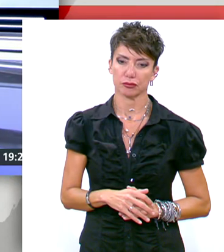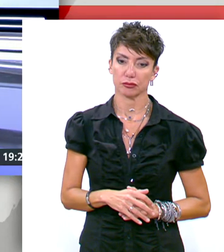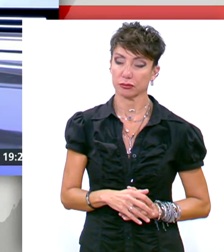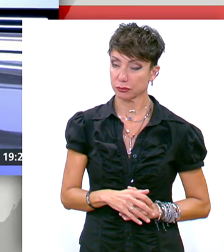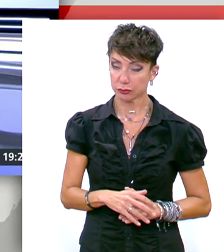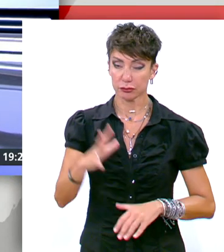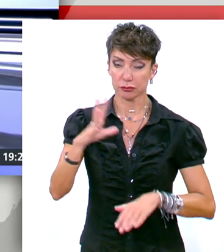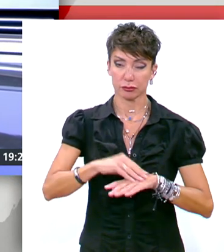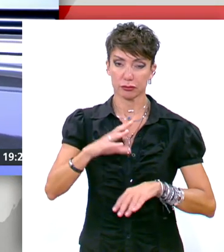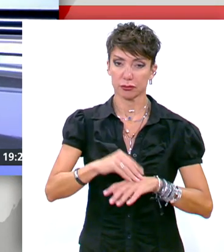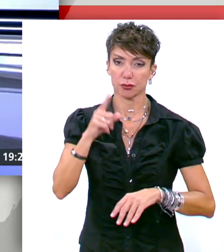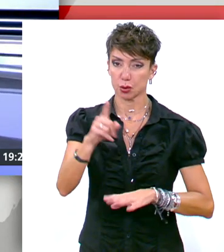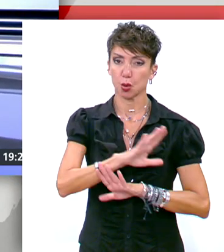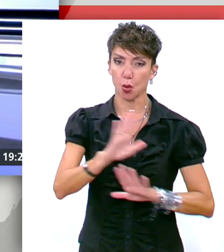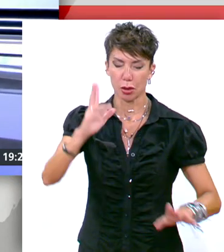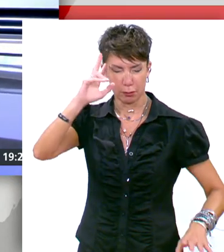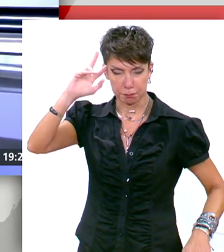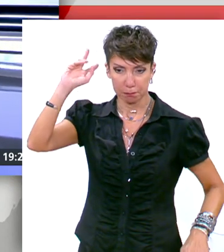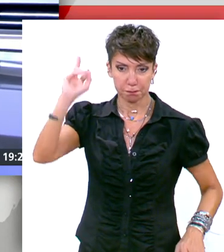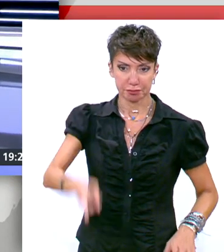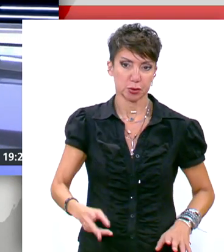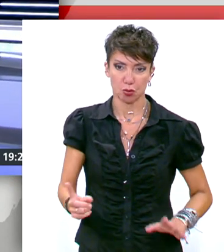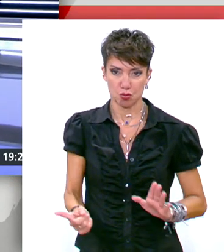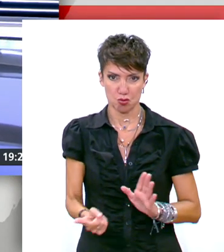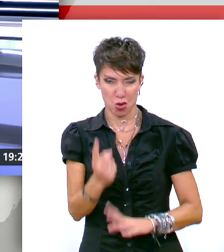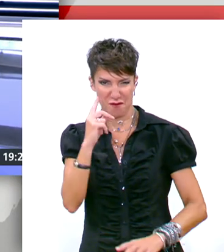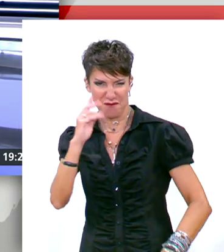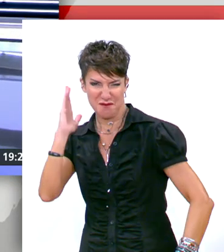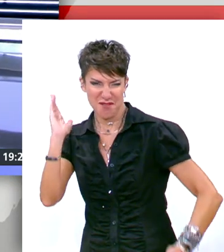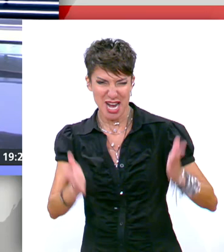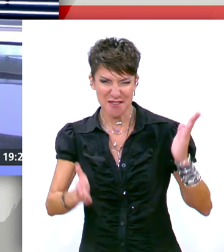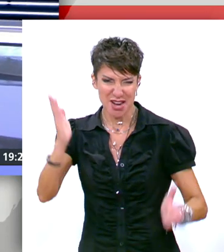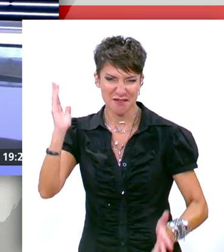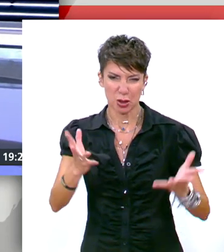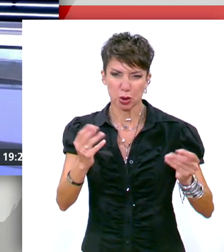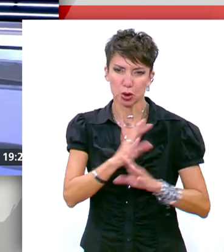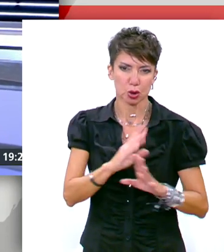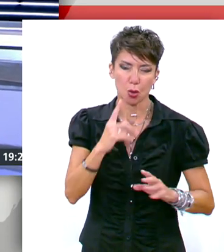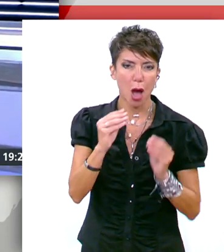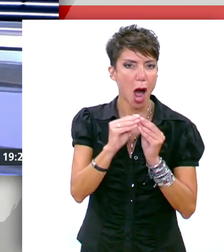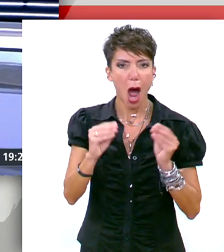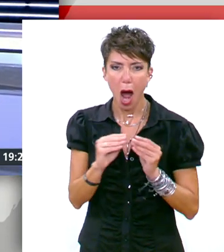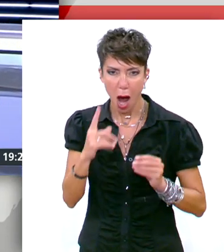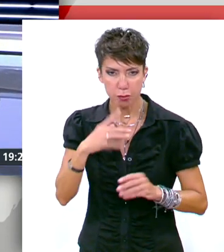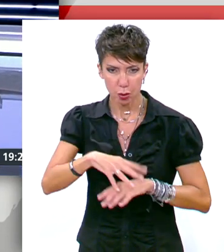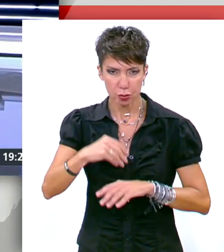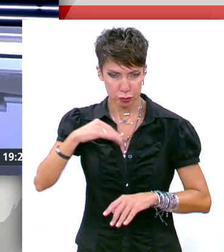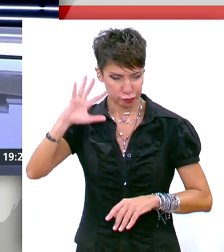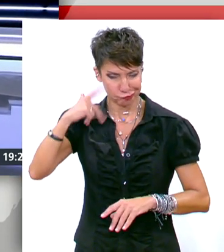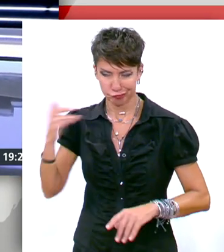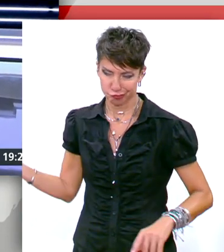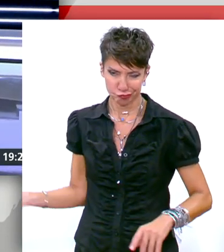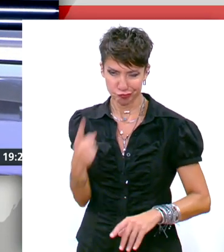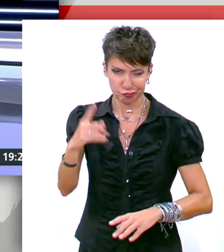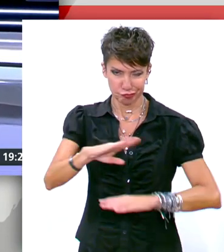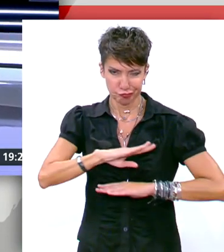Στην διεθνή επικαιρότητα τώρα και το πρωτοφανές σκήμα βίας στη Σουηδία με το οποίο αναγκάζεται να επιστρατευτούν ακόμα και οι ένοπλες δυνάμεις της